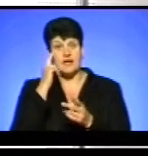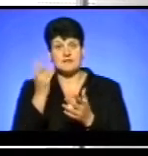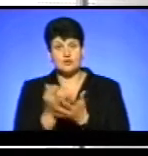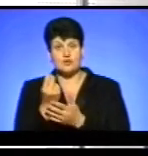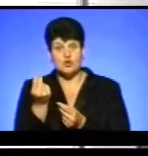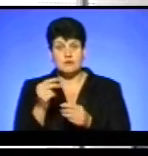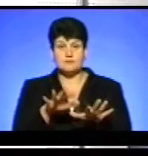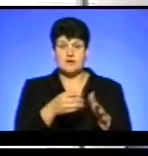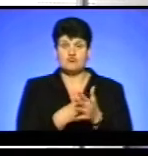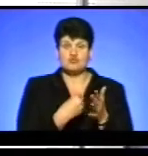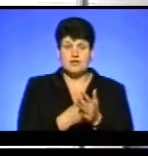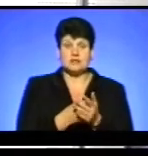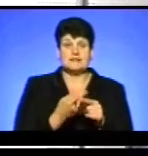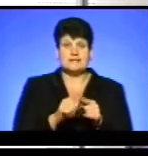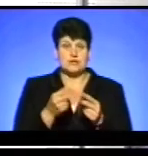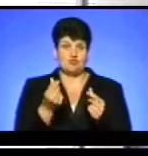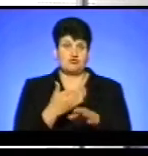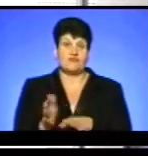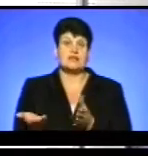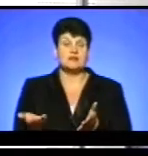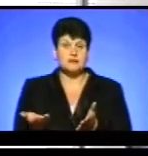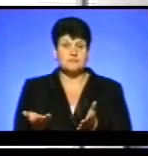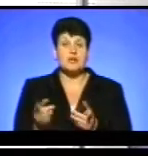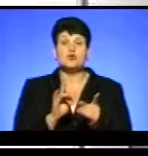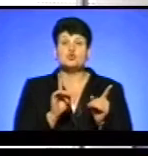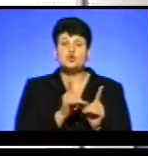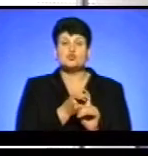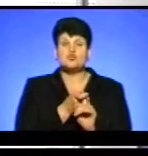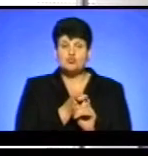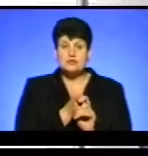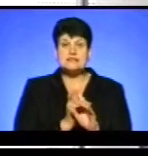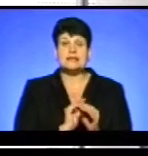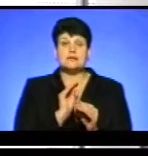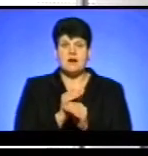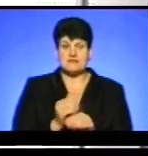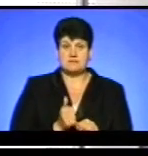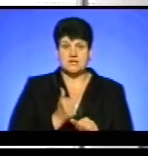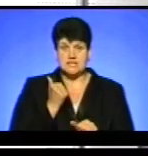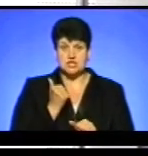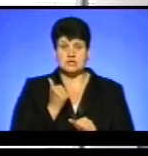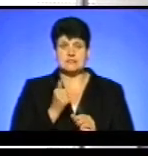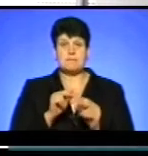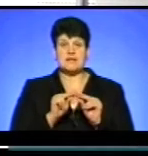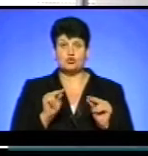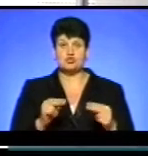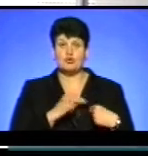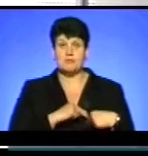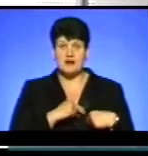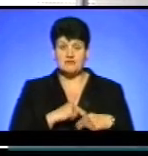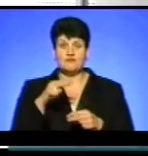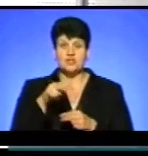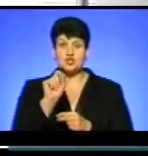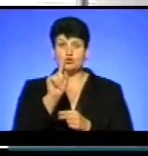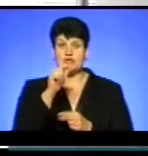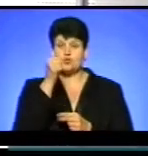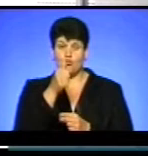місцевих бюджетів ці гроші виділили. Що стосується саме надбавки за престижність педагогічної праці, у свій час в 2011